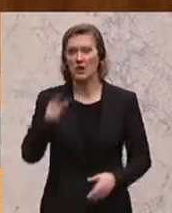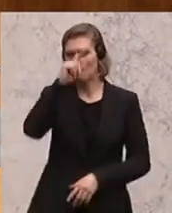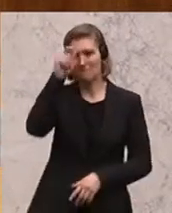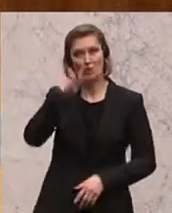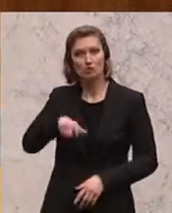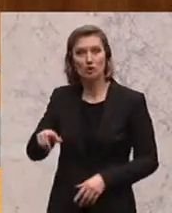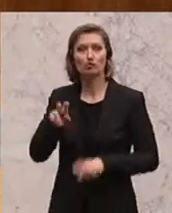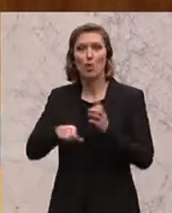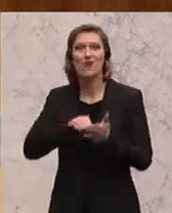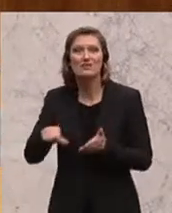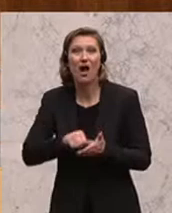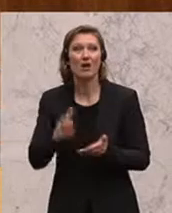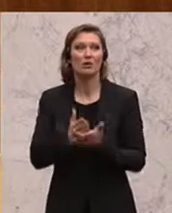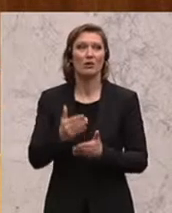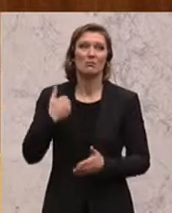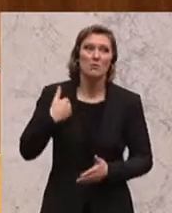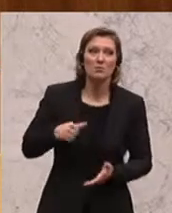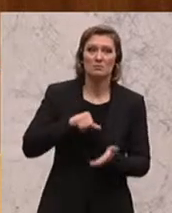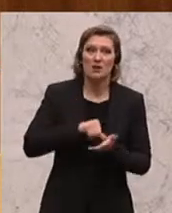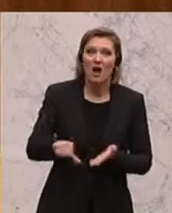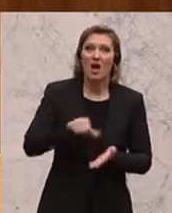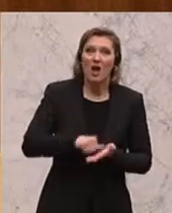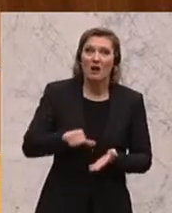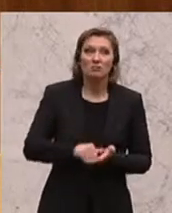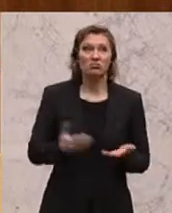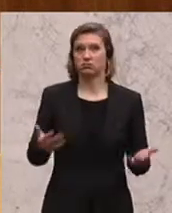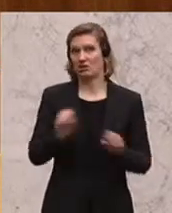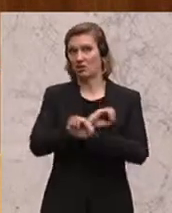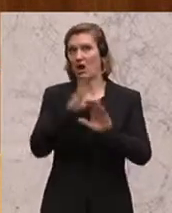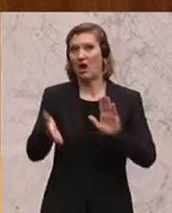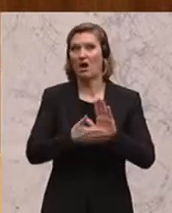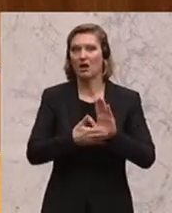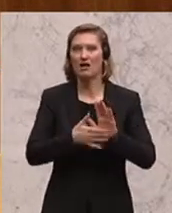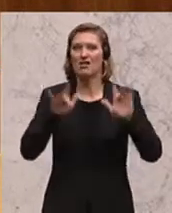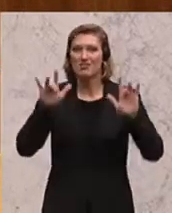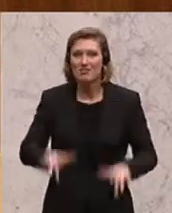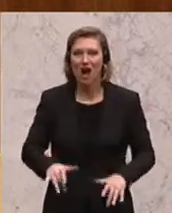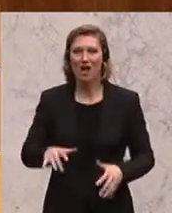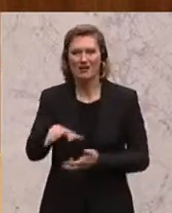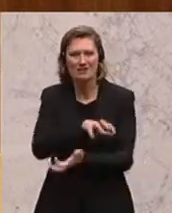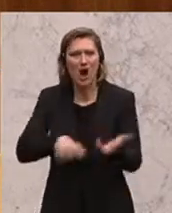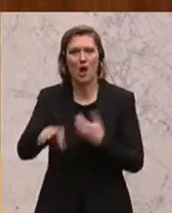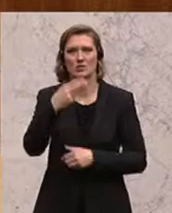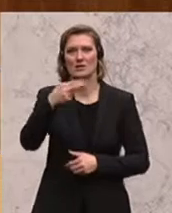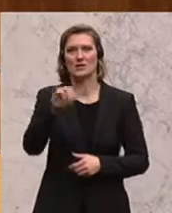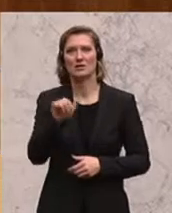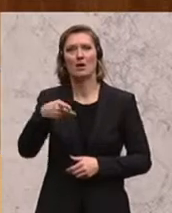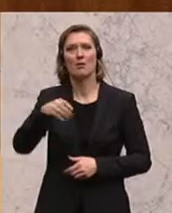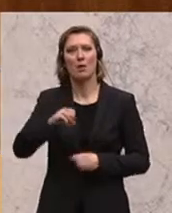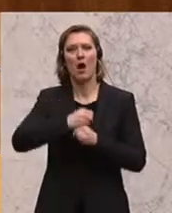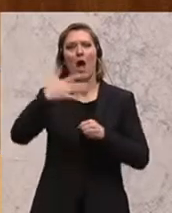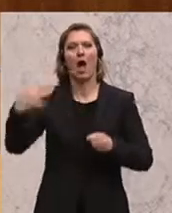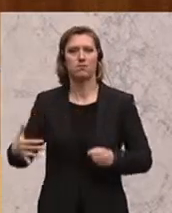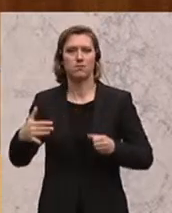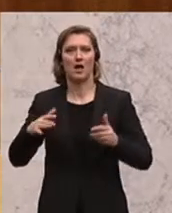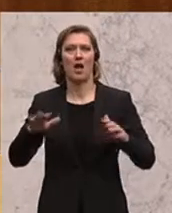für den Steuerzahler, für den geplagten österreichischen Steuerzahler steht einfach fest, wir haben ein Hypo-Alpe-Adria-Debakel und das kostet uns, keiner